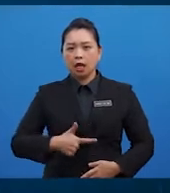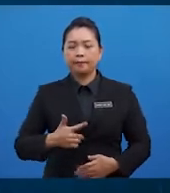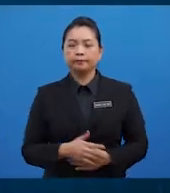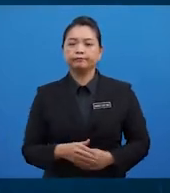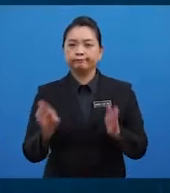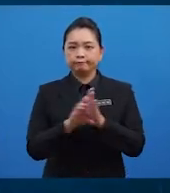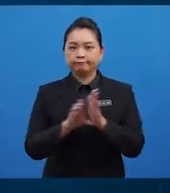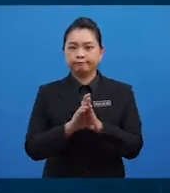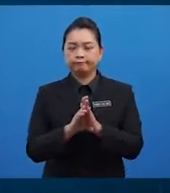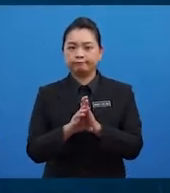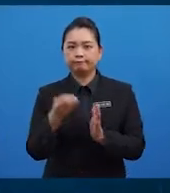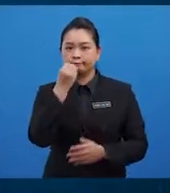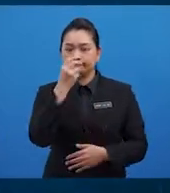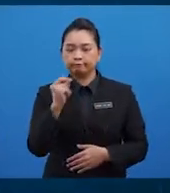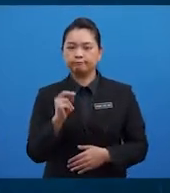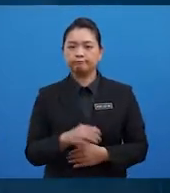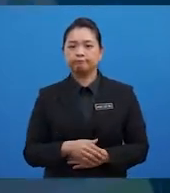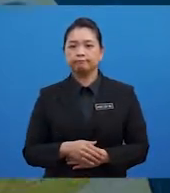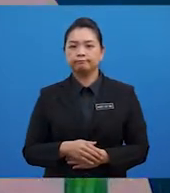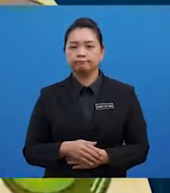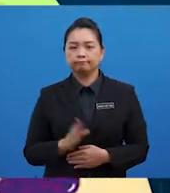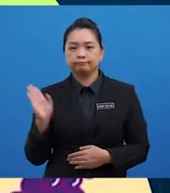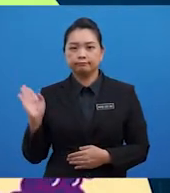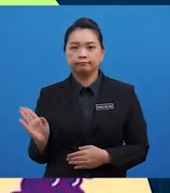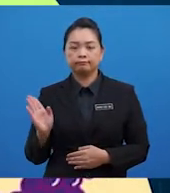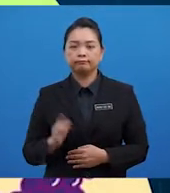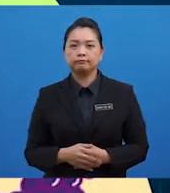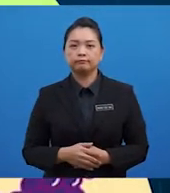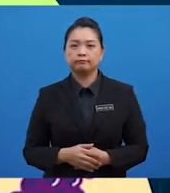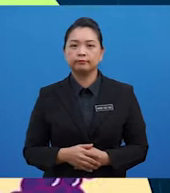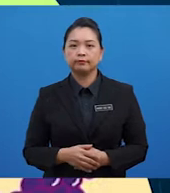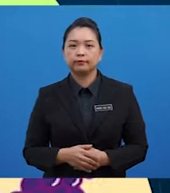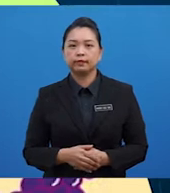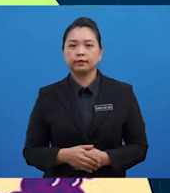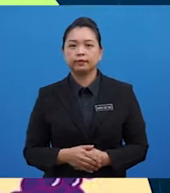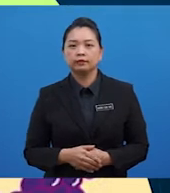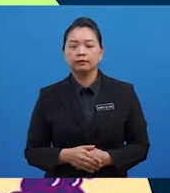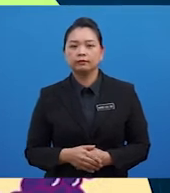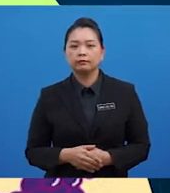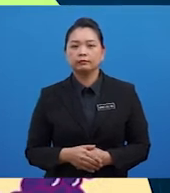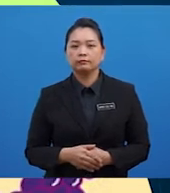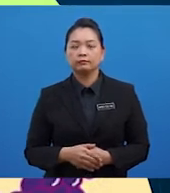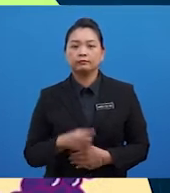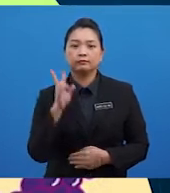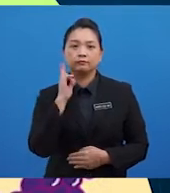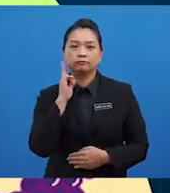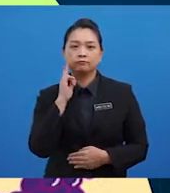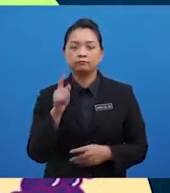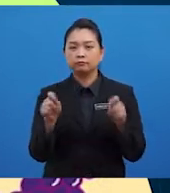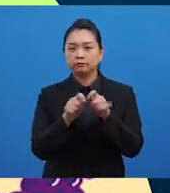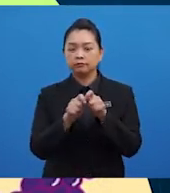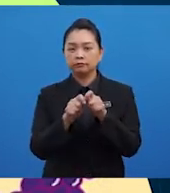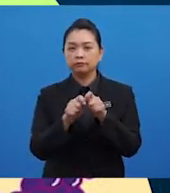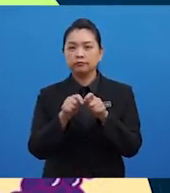Contoh makanan yang tergolong dalam indeks glesemik rendah adalah sayur-sayuran seperti brokoli,